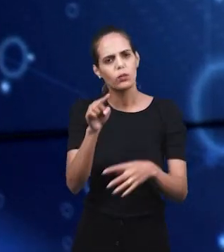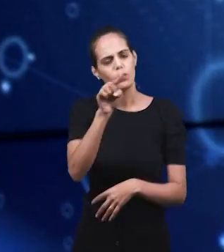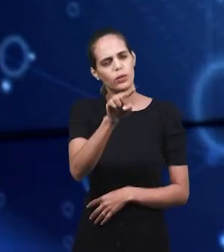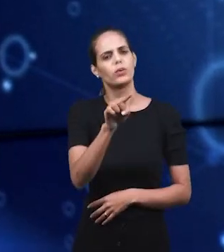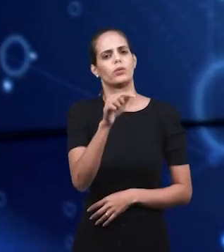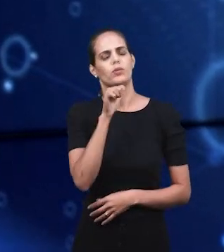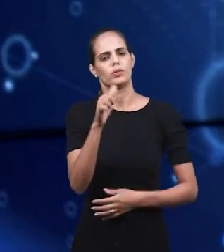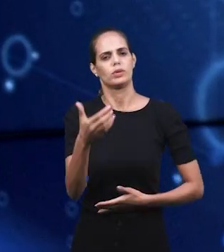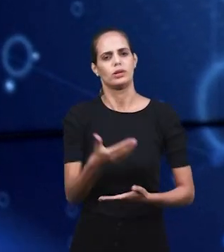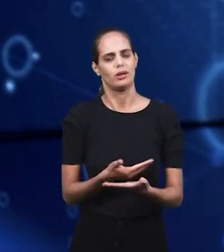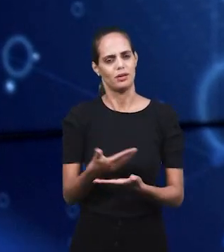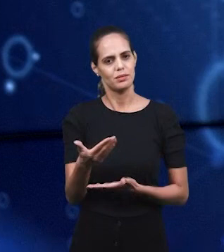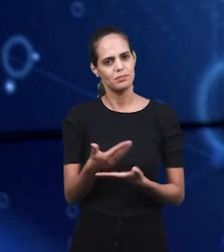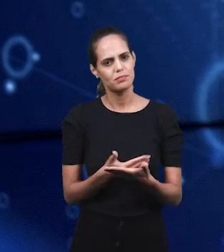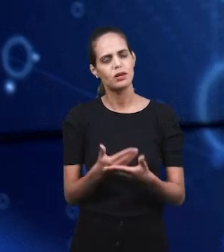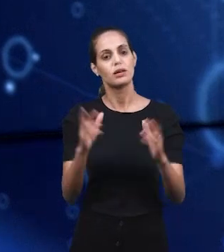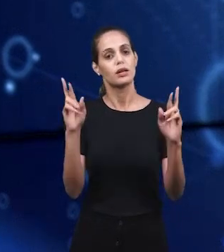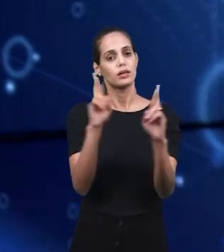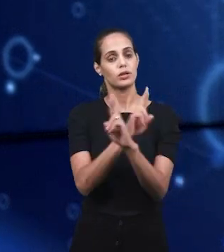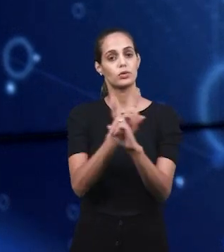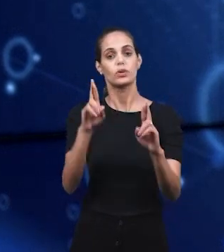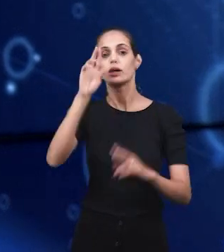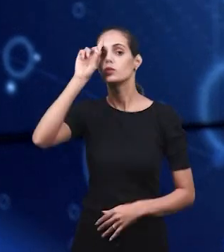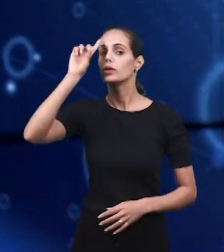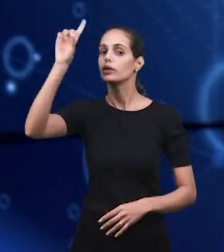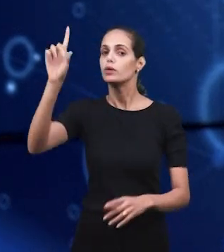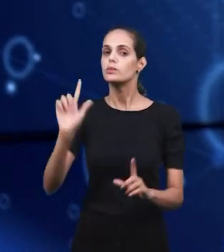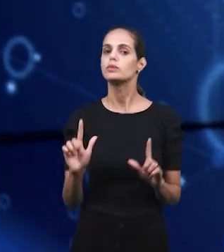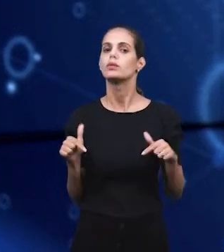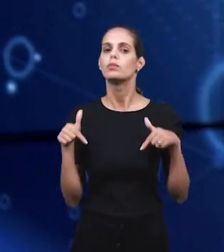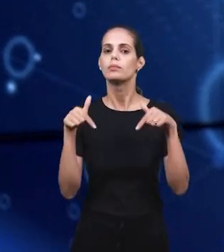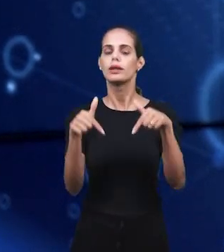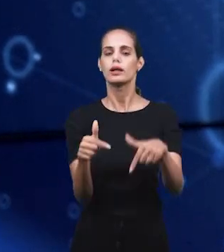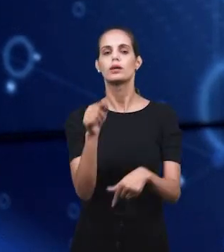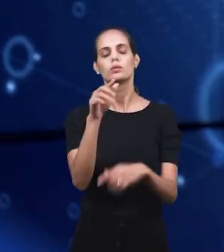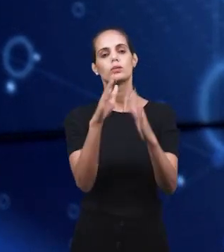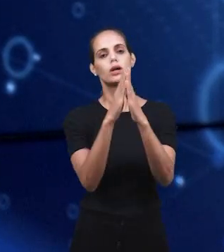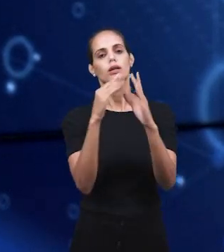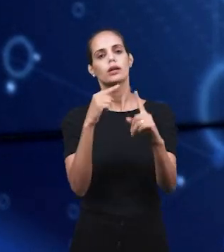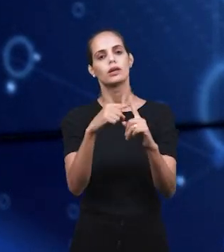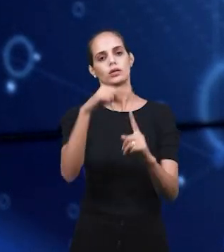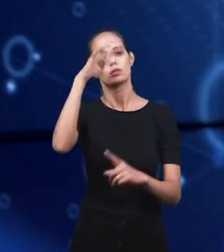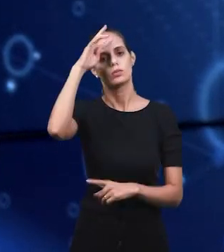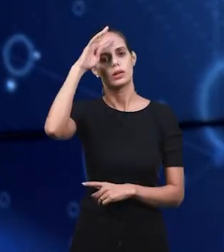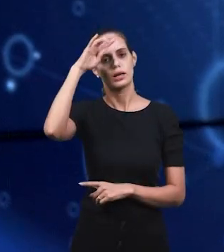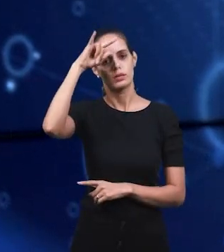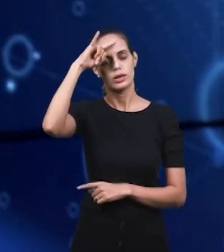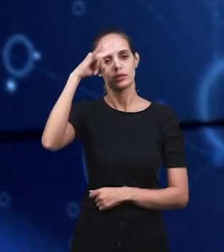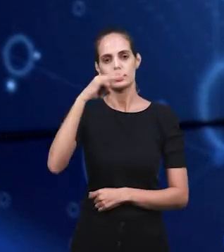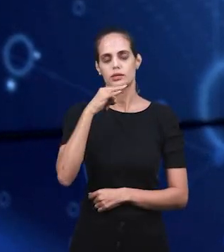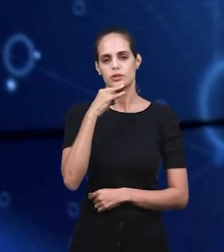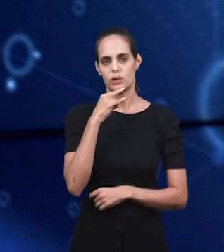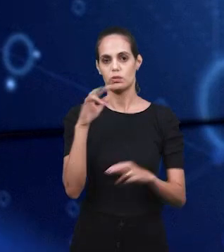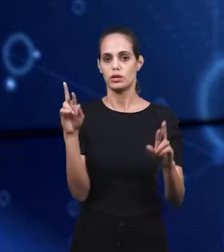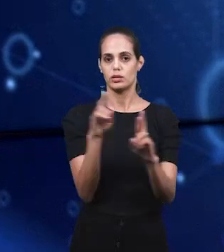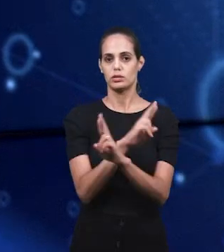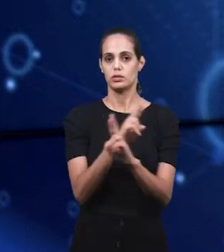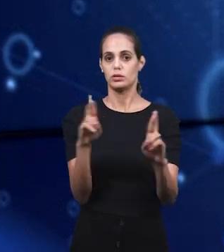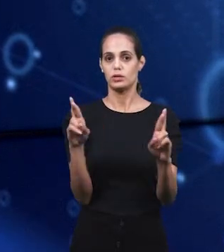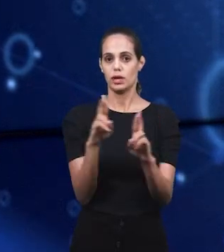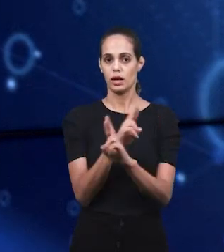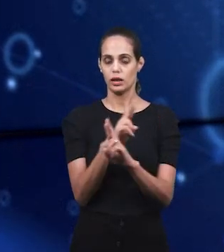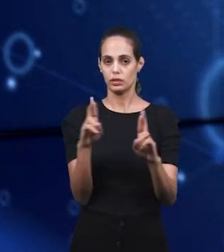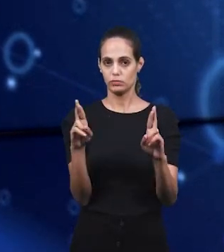в отношении того, что Бог совершает в той церкви в отношении воскресной библейской школы.